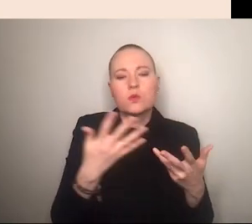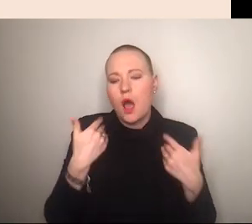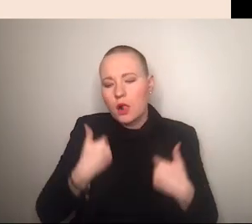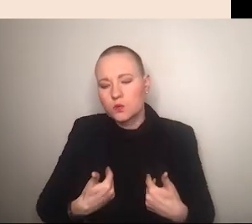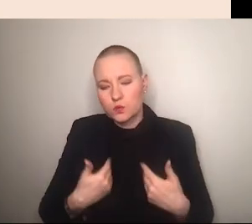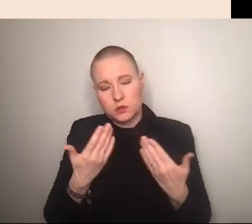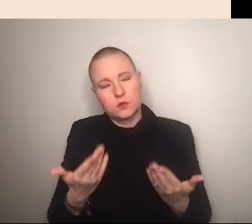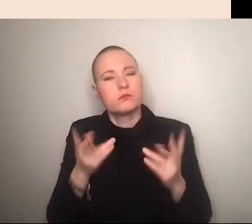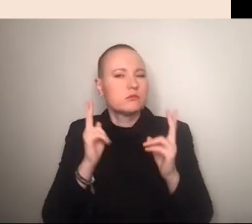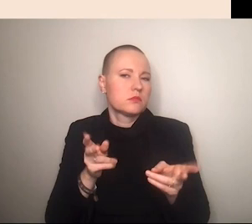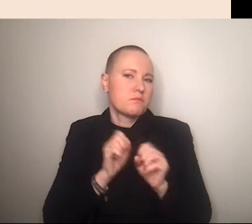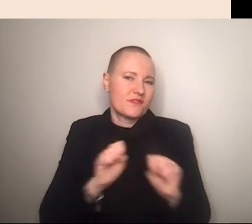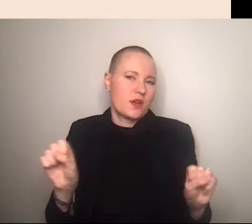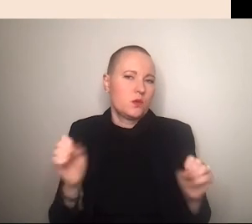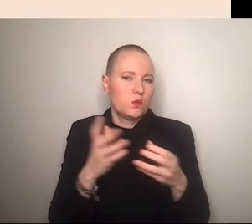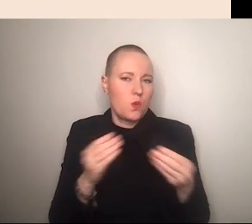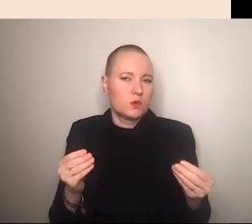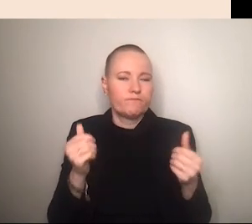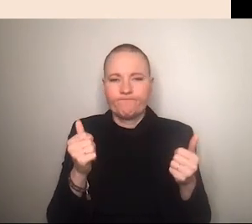befreiung oder lösung angeboten